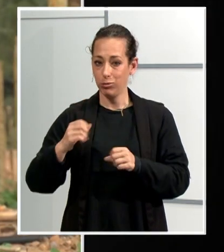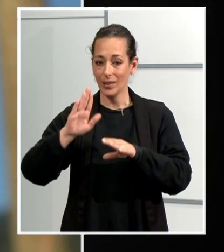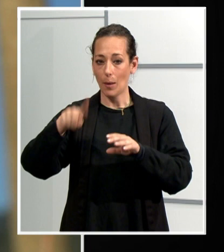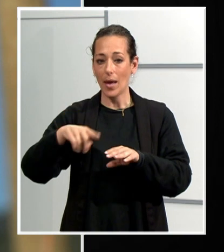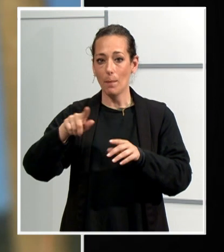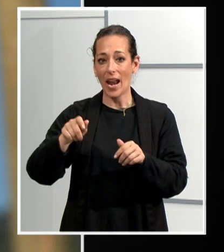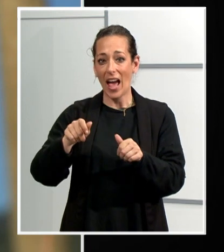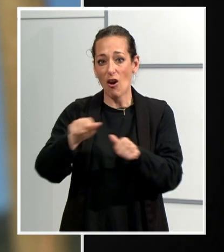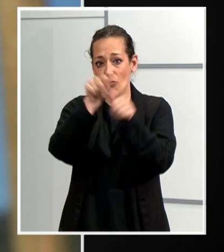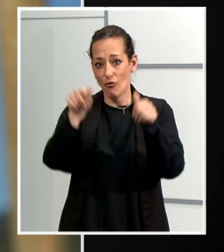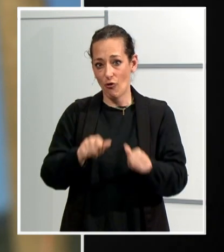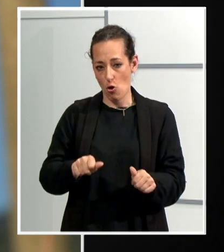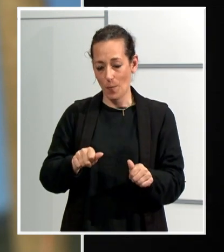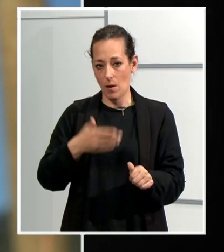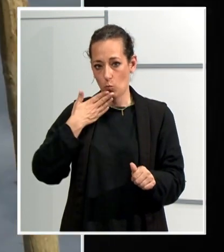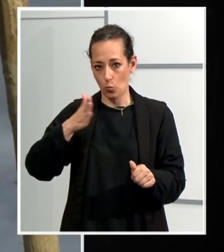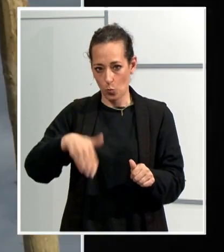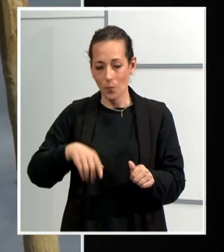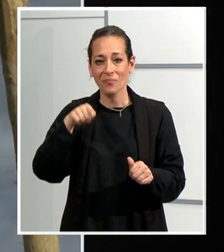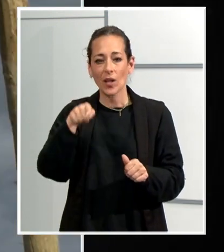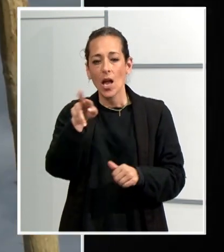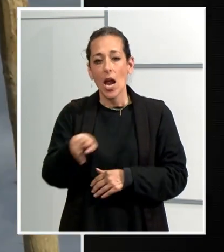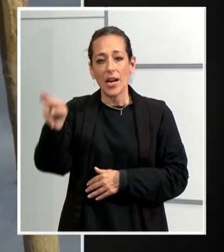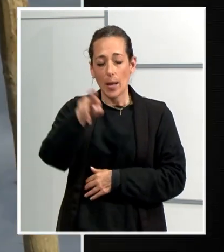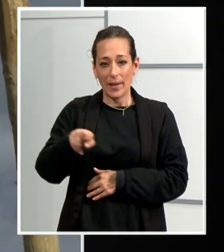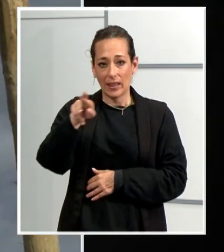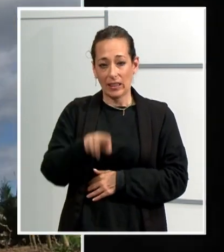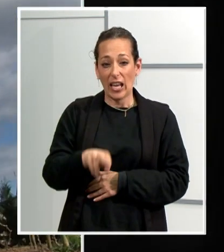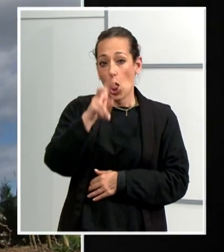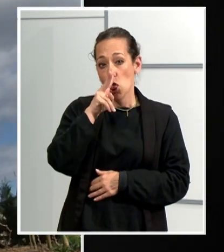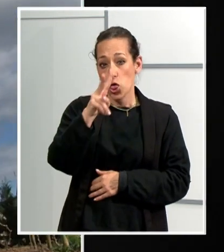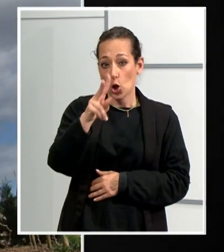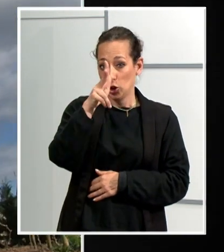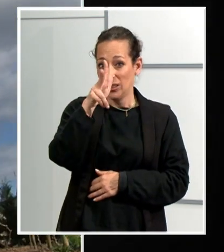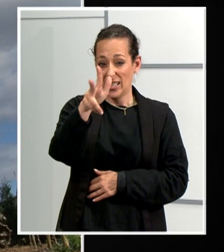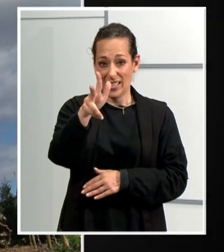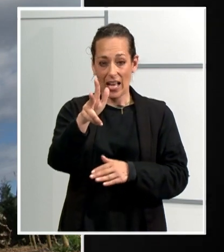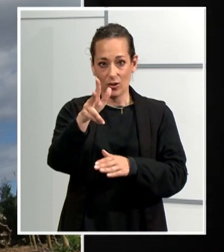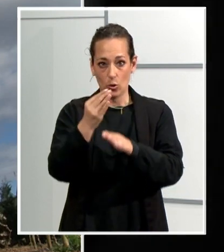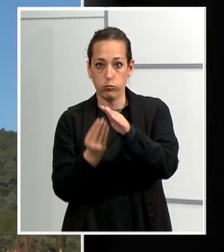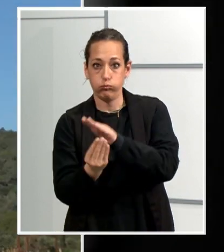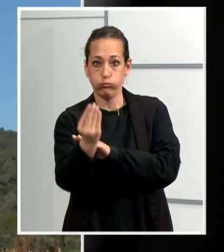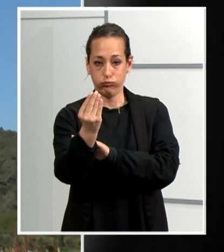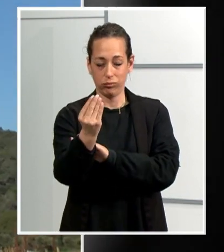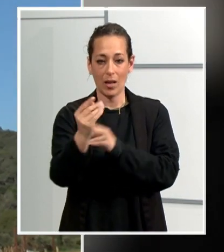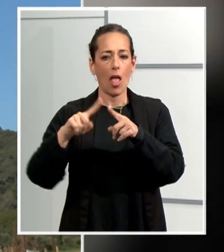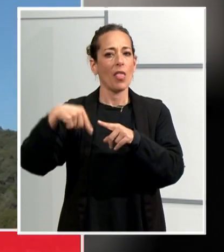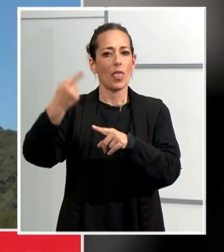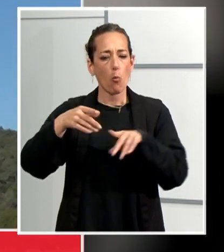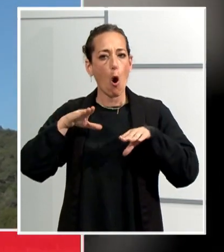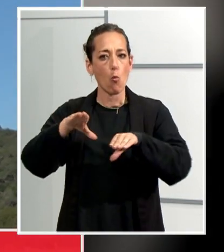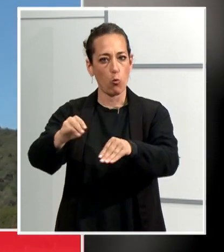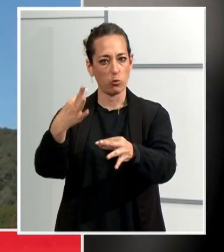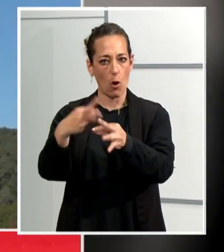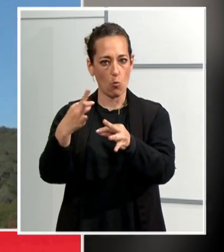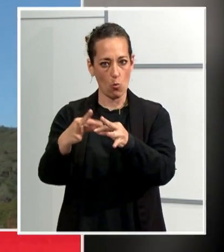Aquesta operació s'ha de repetir durant els dos o tres primers anys de vida del cep abans d'aprofitar-ne el fruit. La sorpresa ha sigut que la finca té